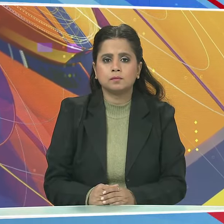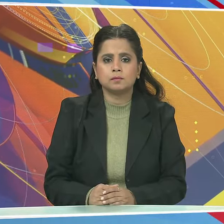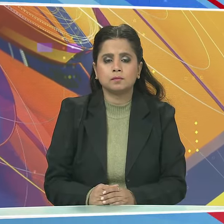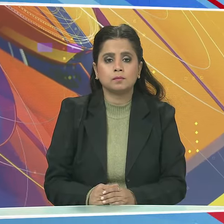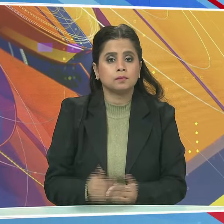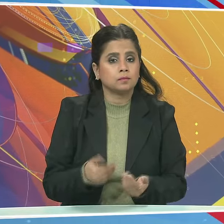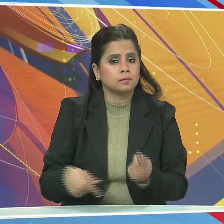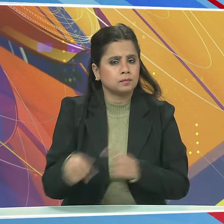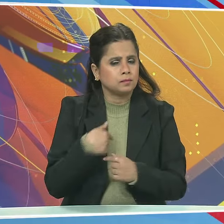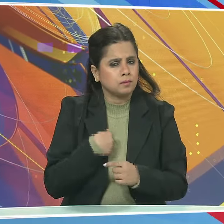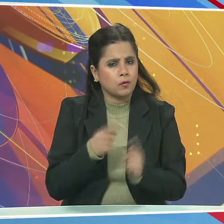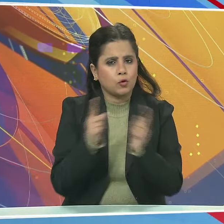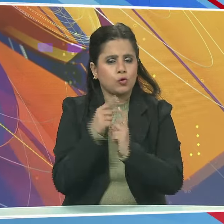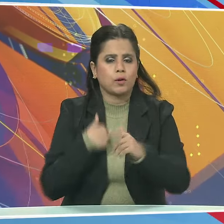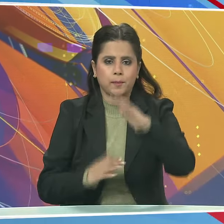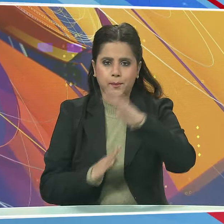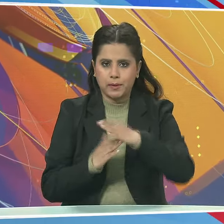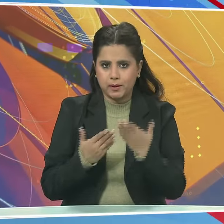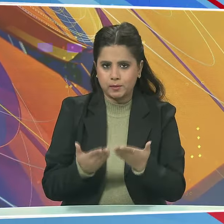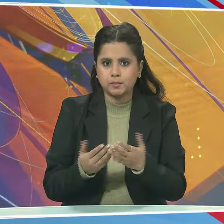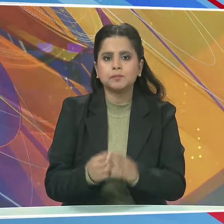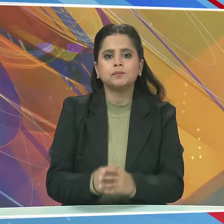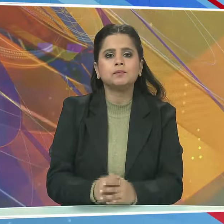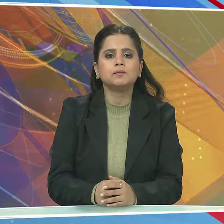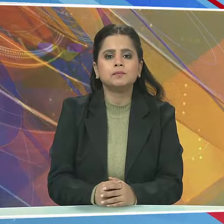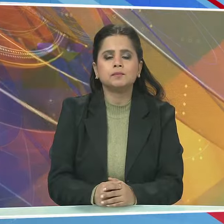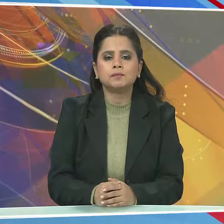और बुलिटिन में बाट एक छोटे से ब्रेक का है